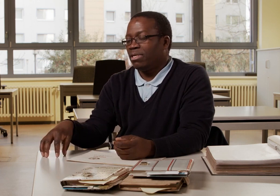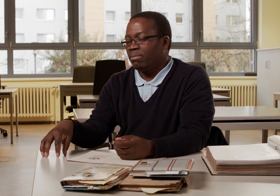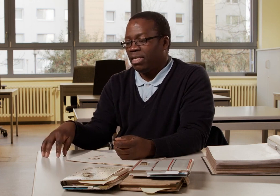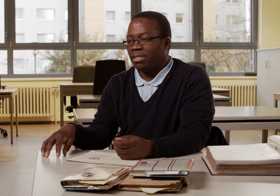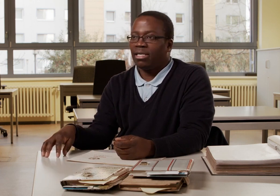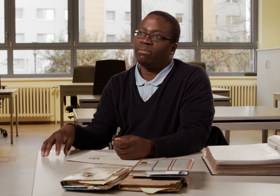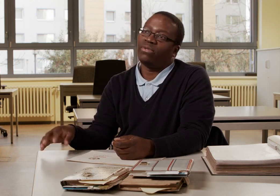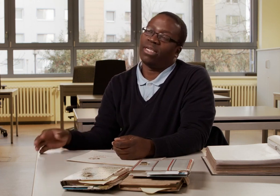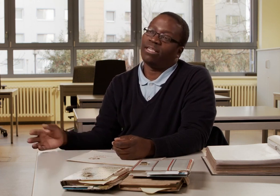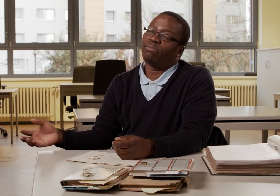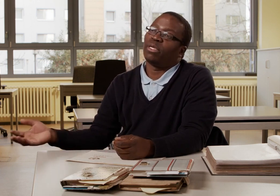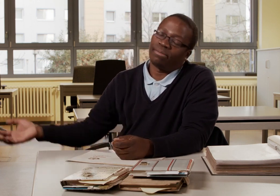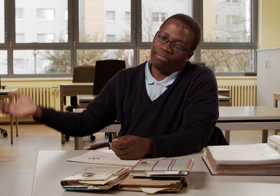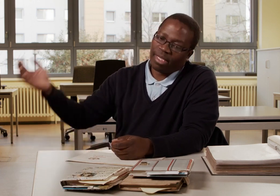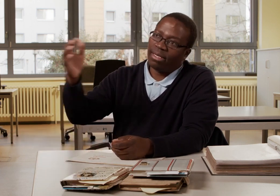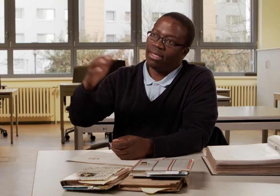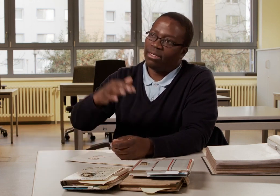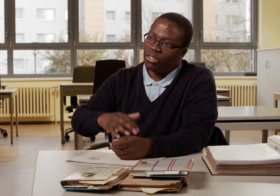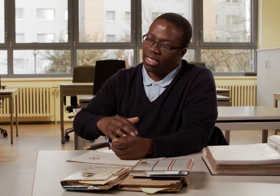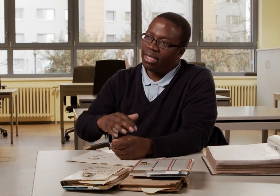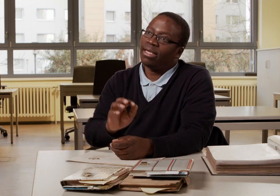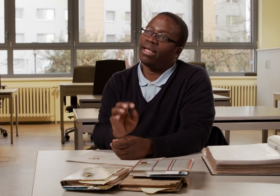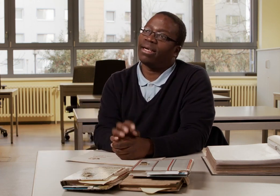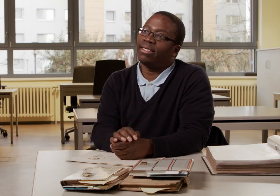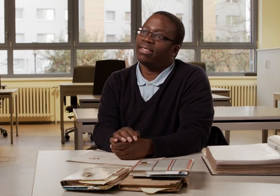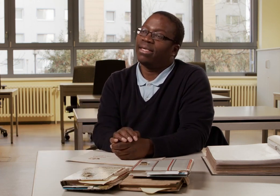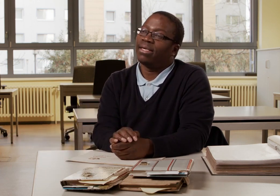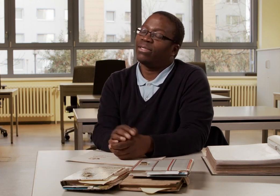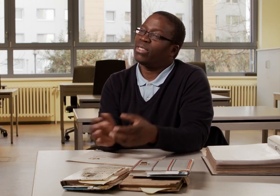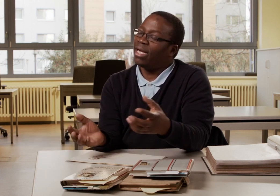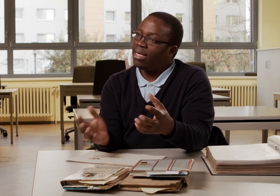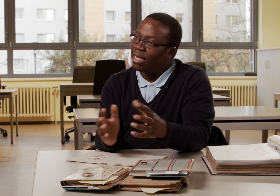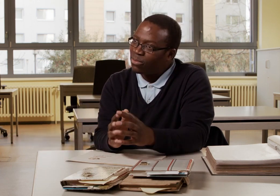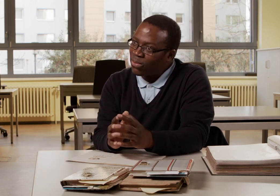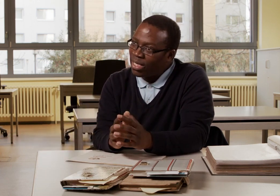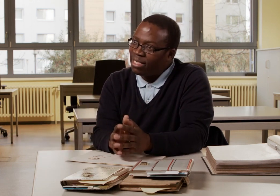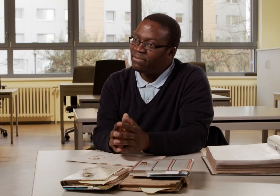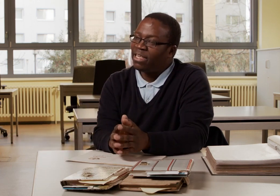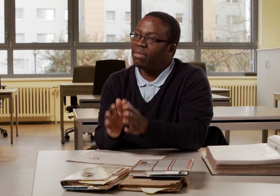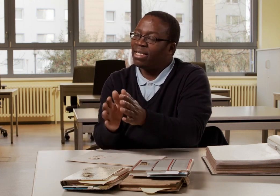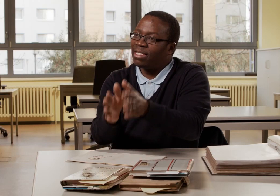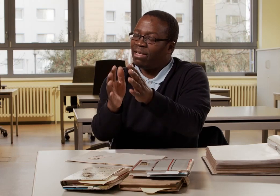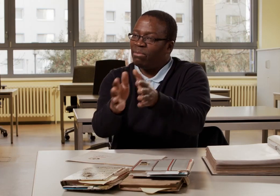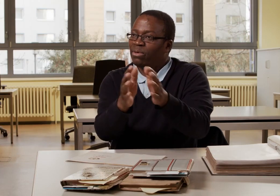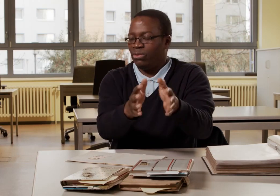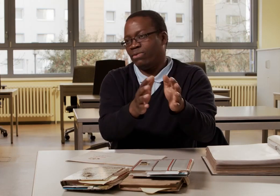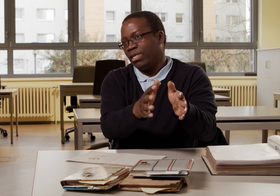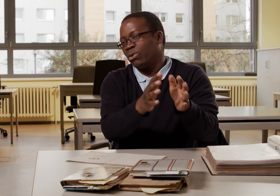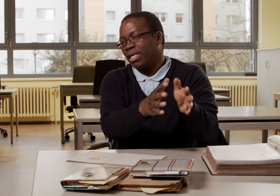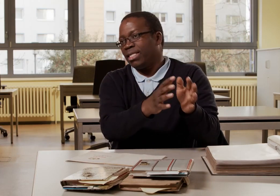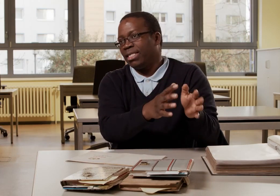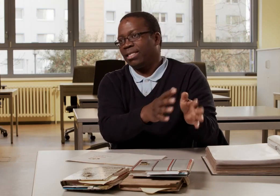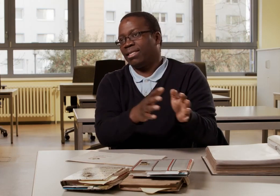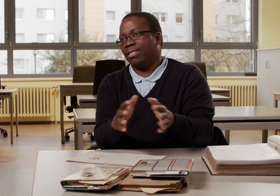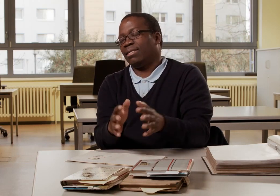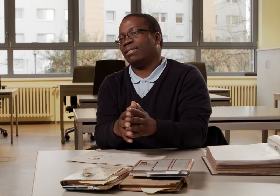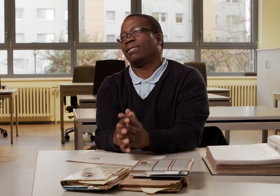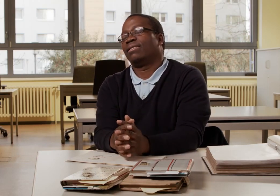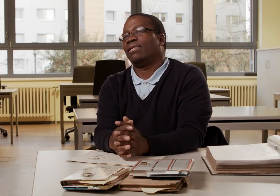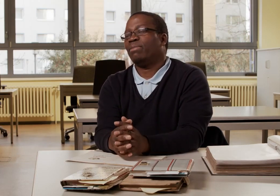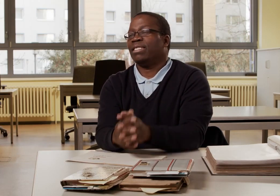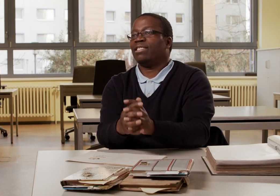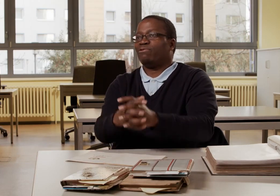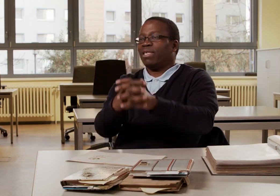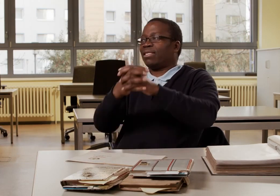Disco gemacht haben. Und dann hat man Deutsche eingeladen. Also die Einladung lief, aber das war immer so etwas Organisiertes.